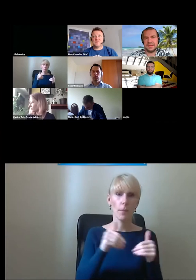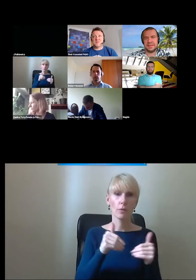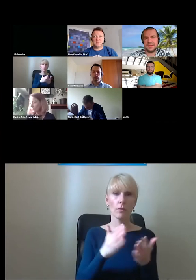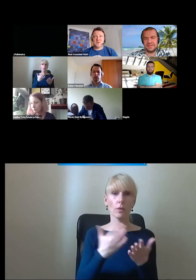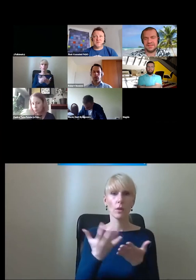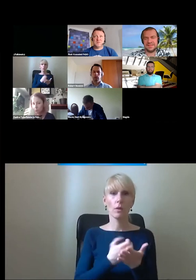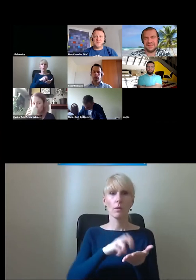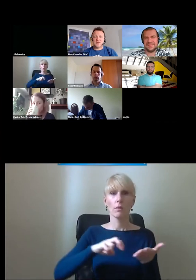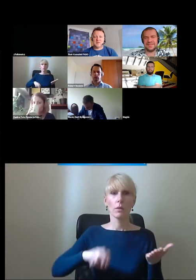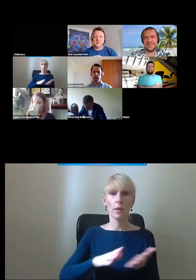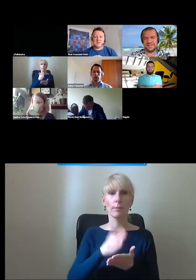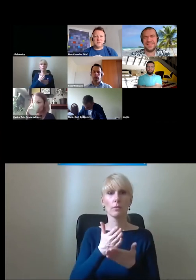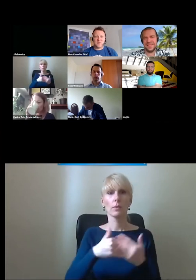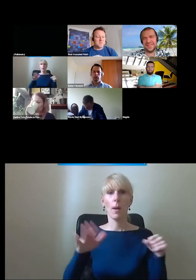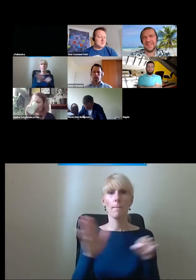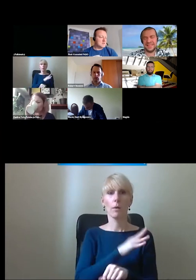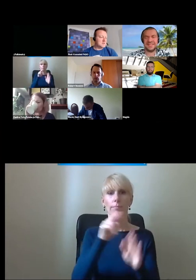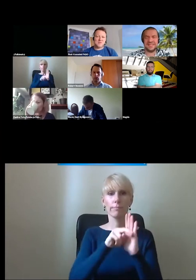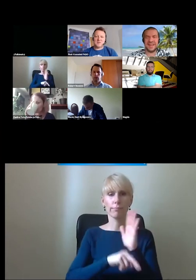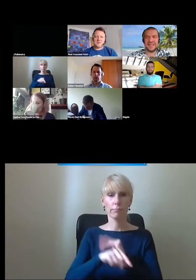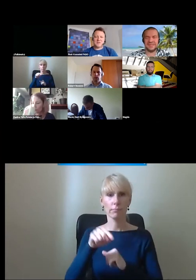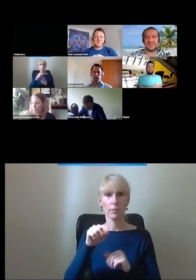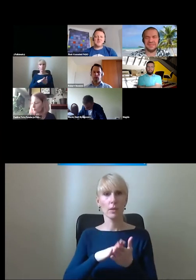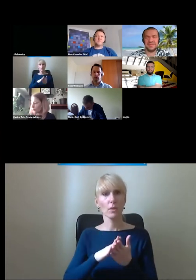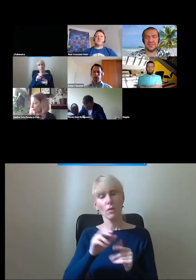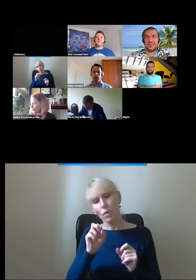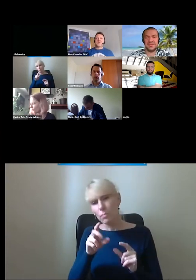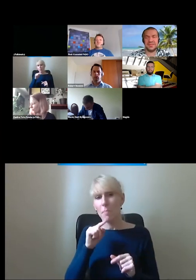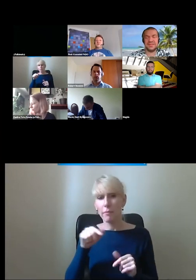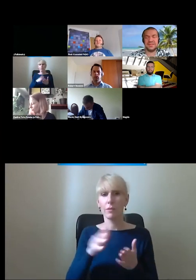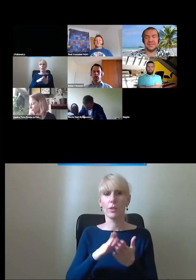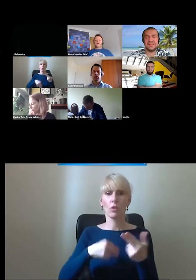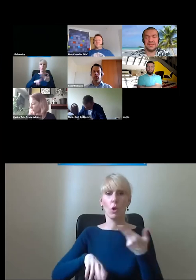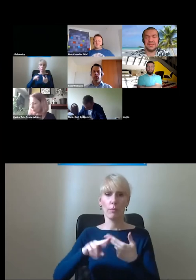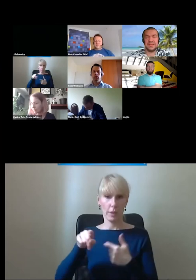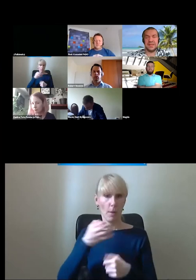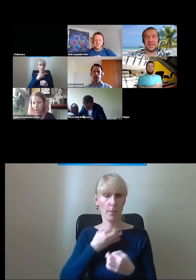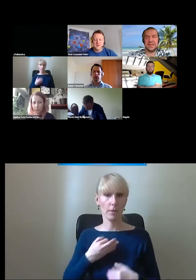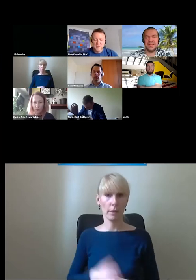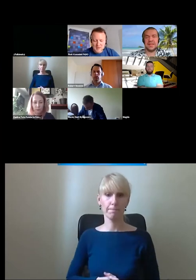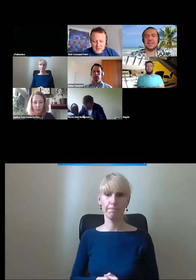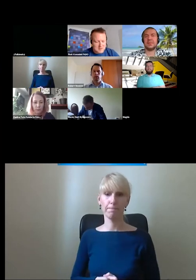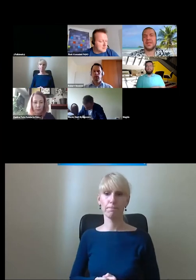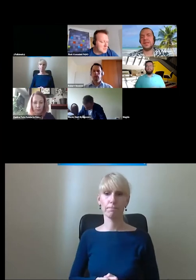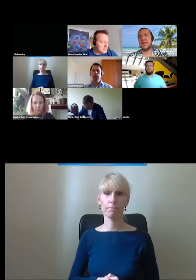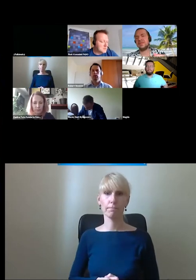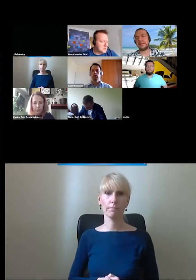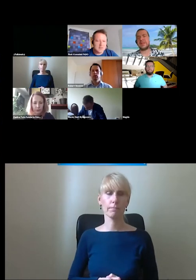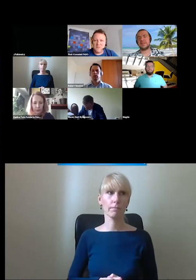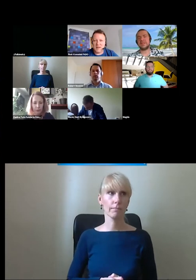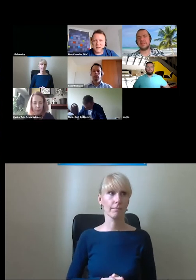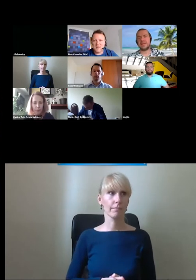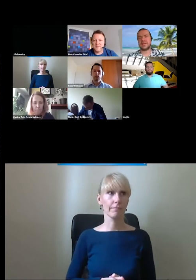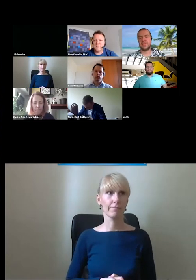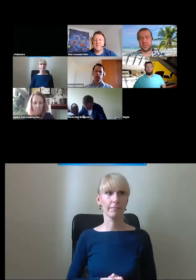odstępstwa od pełnego stosowania TSI PRM, więc to jest pewnie też jakoś odpowiedzieć na to pytanie. Słuchajcie, zaczynamy ostatni, zaczynamy